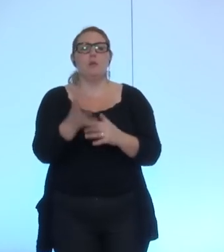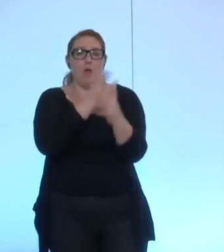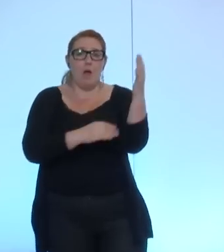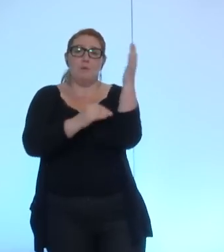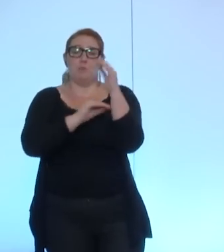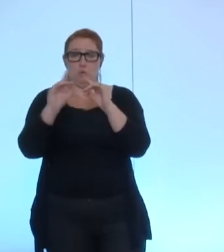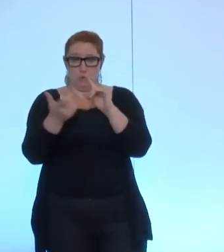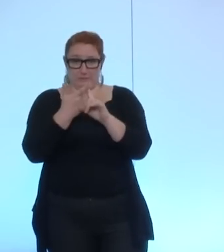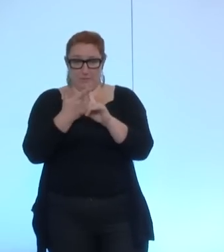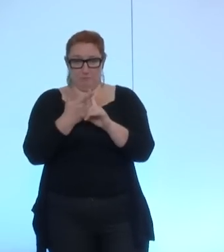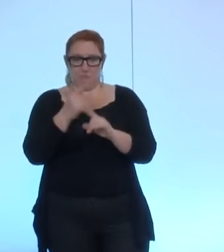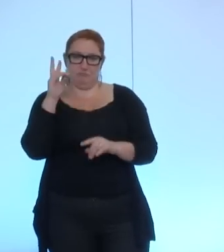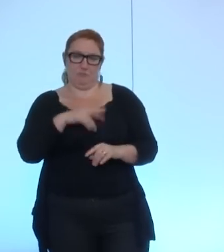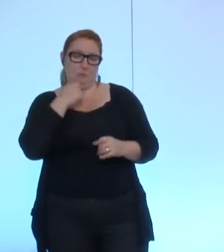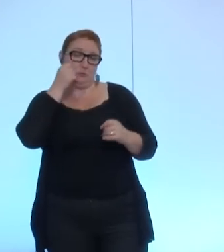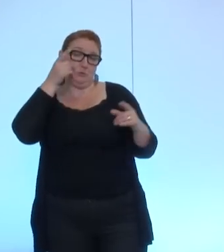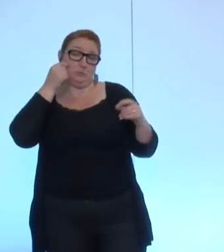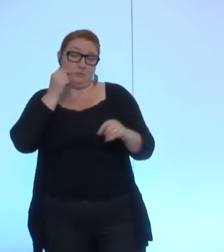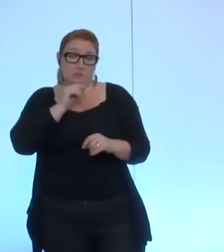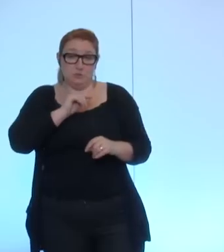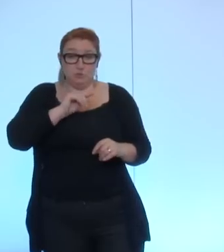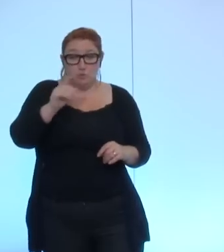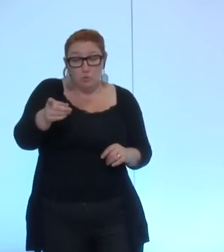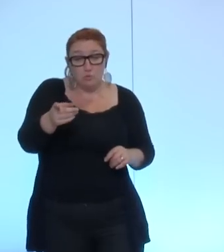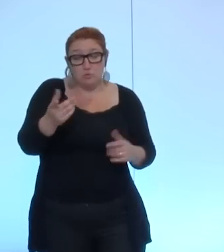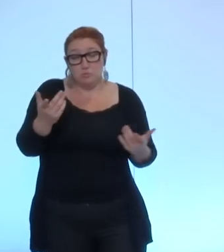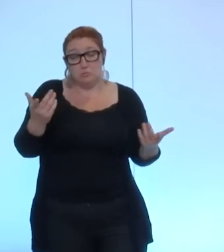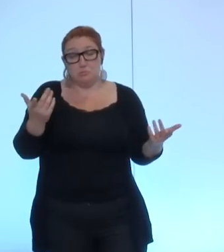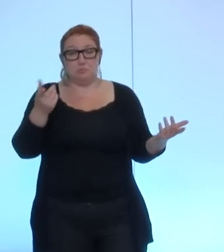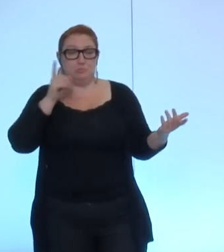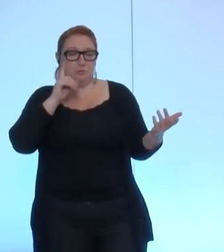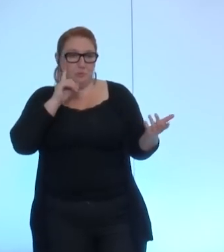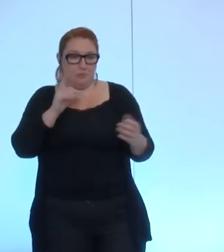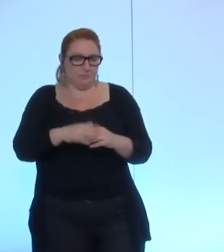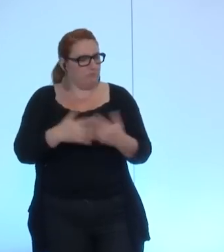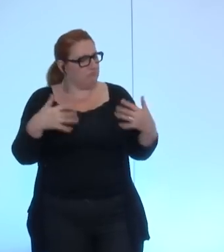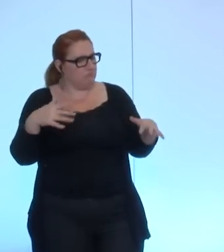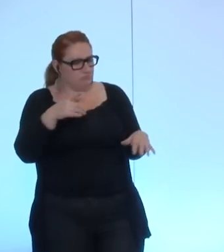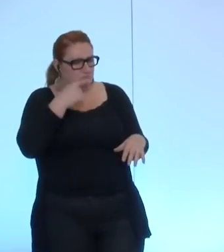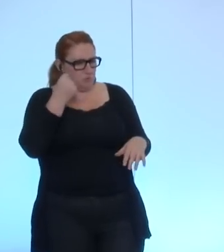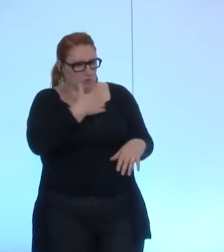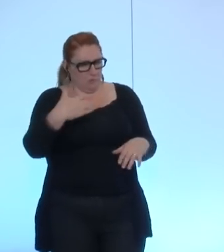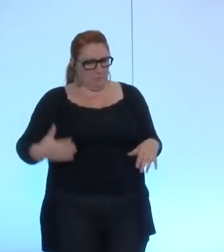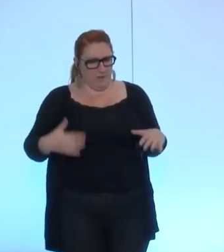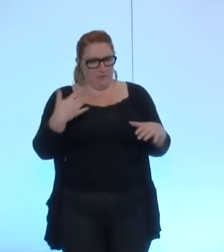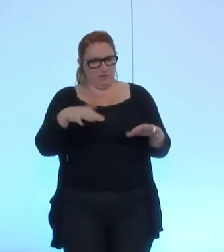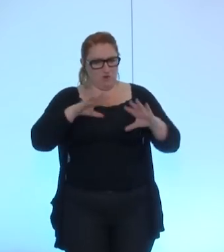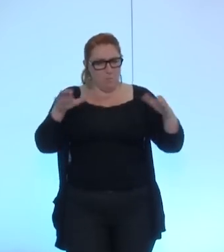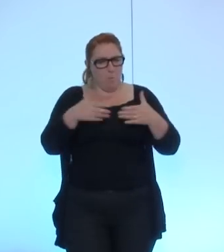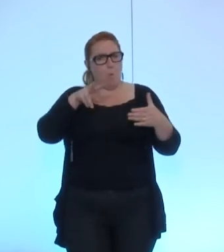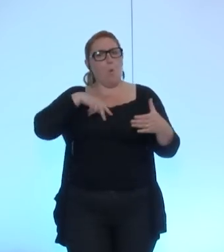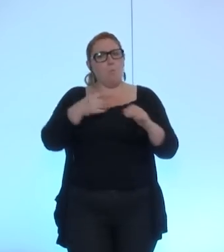il n'est pas surprenant puisque je vous avais écrit monsieur le maire il y a un mois au nom de notre groupe